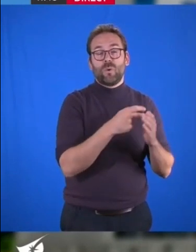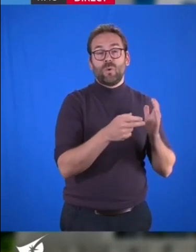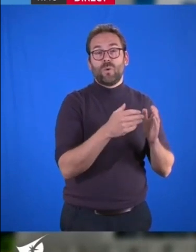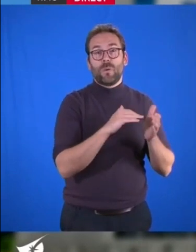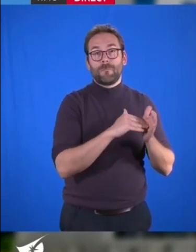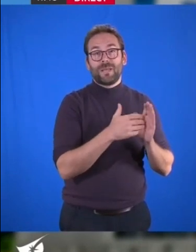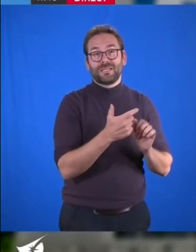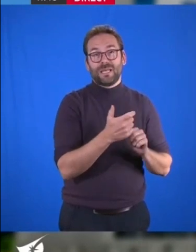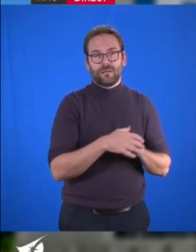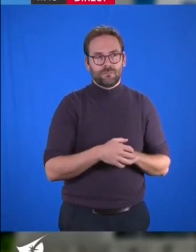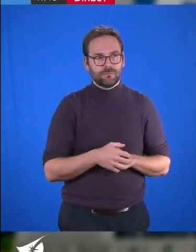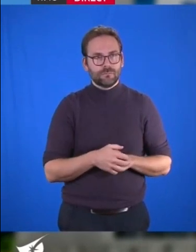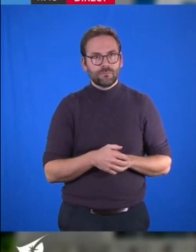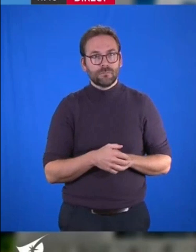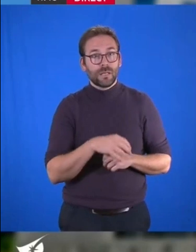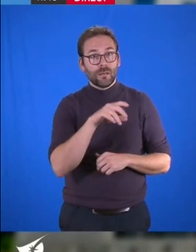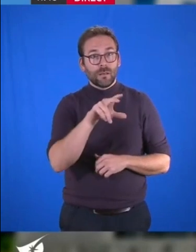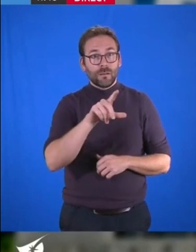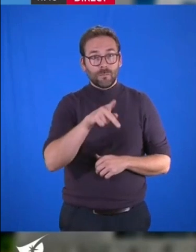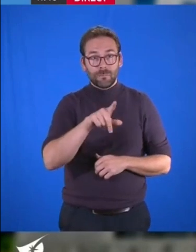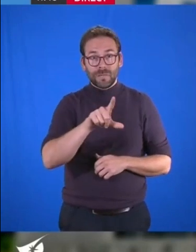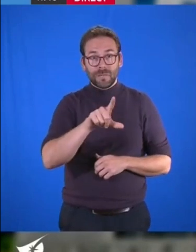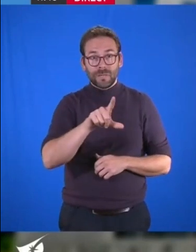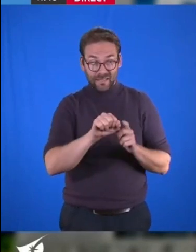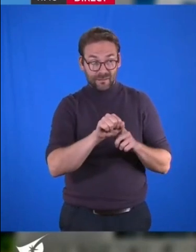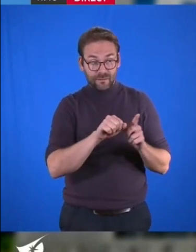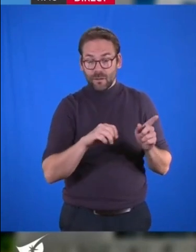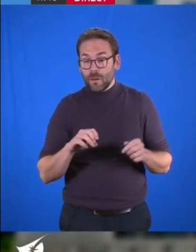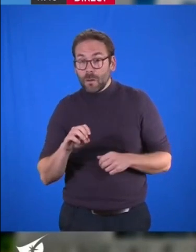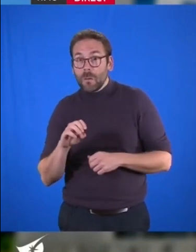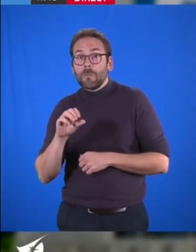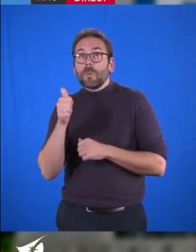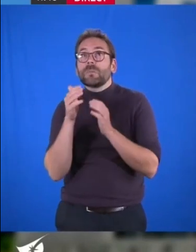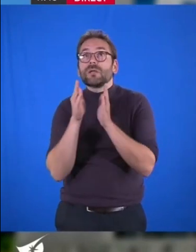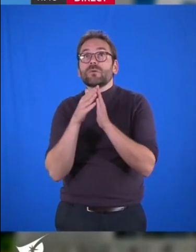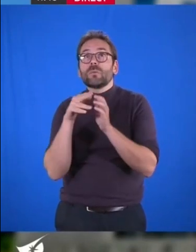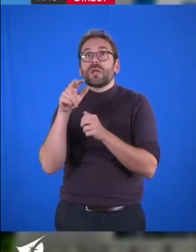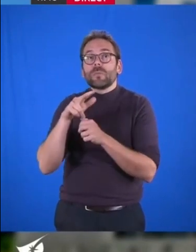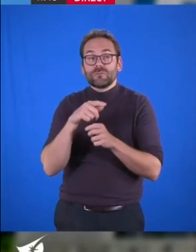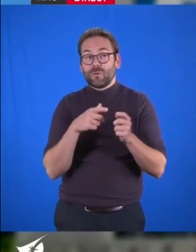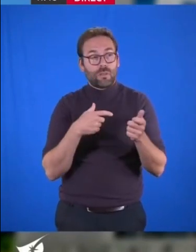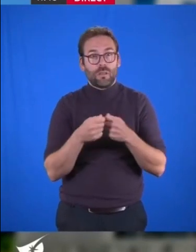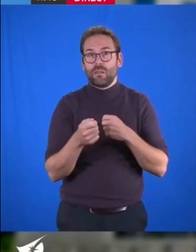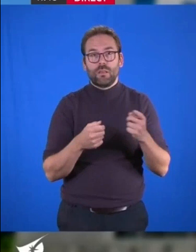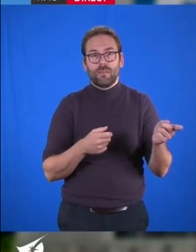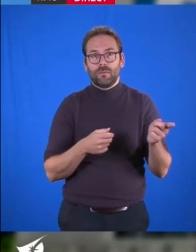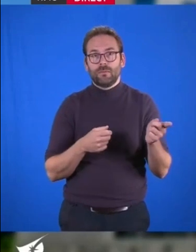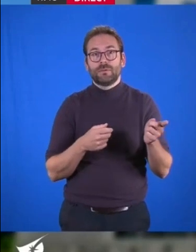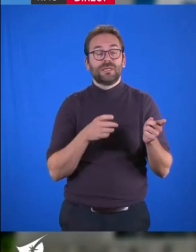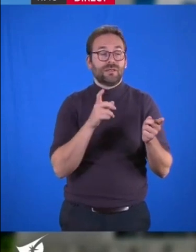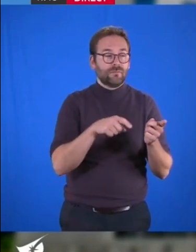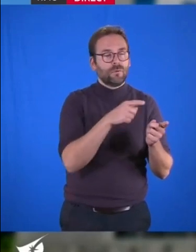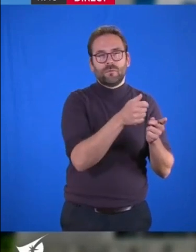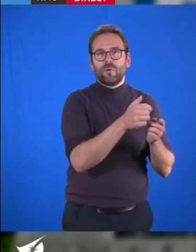constatons que les PLS sont loin de répondre aux attentes des primo-demandeurs. Il serait utile de prendre des mesures pour les